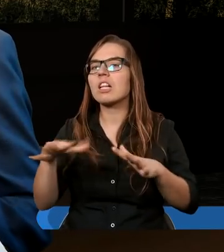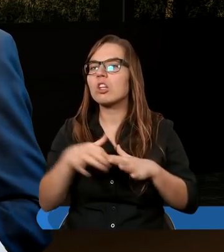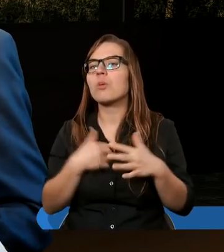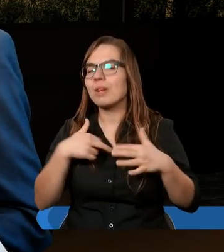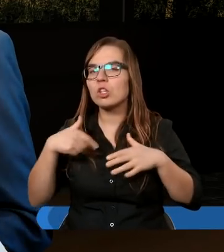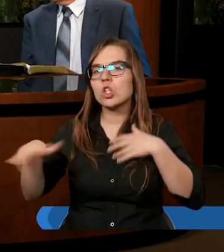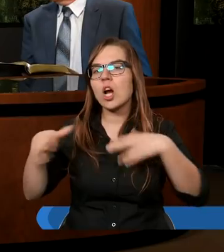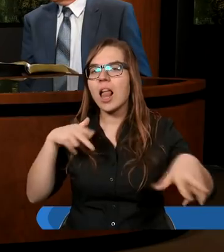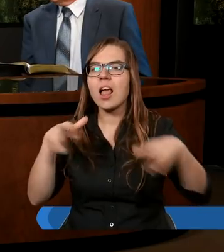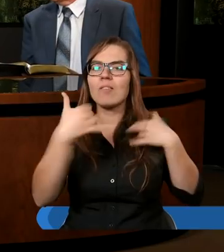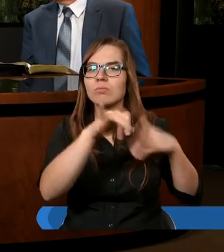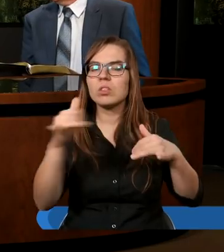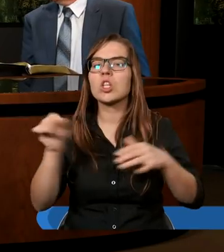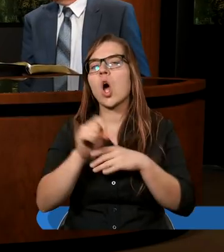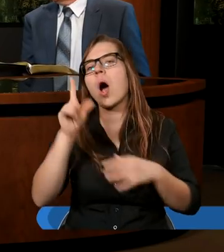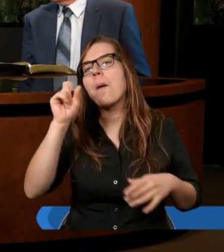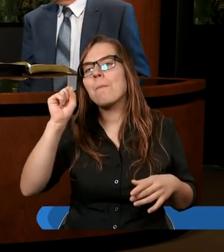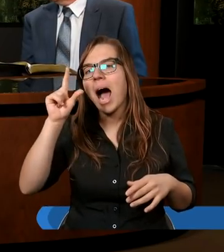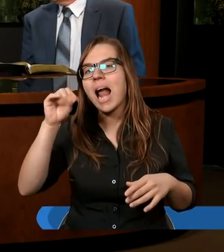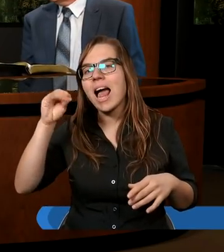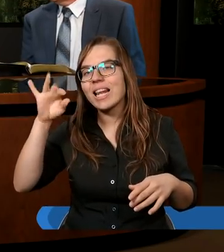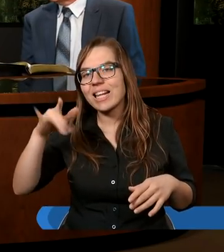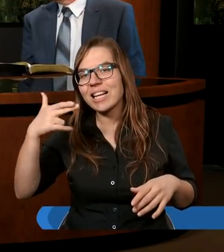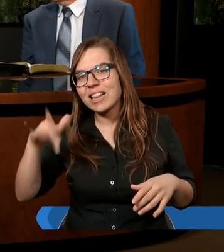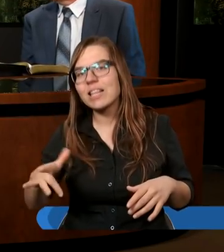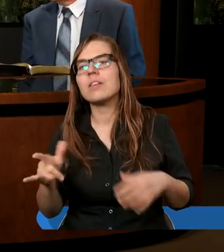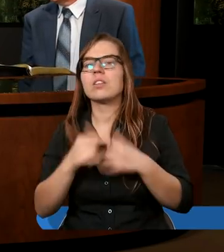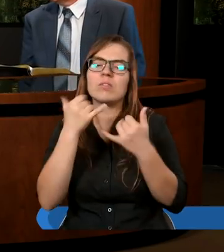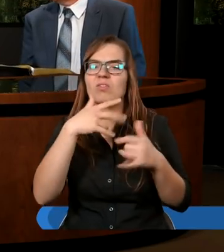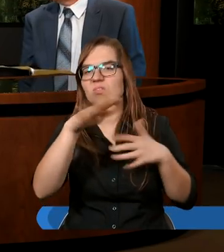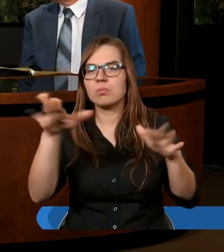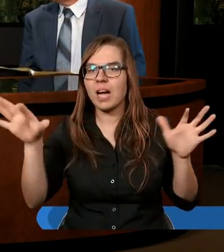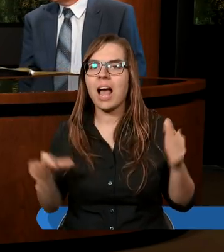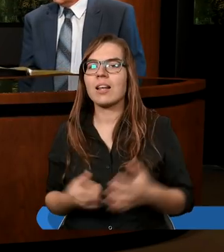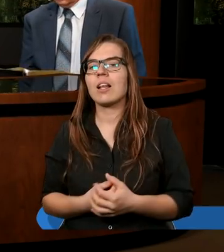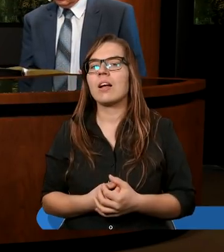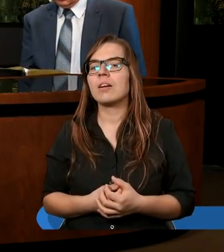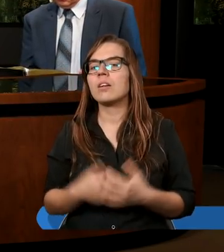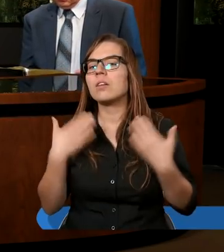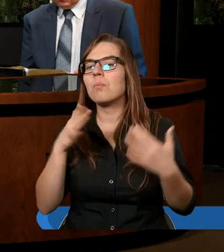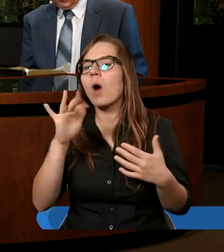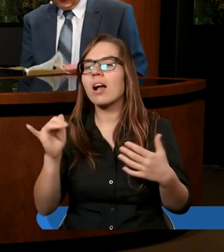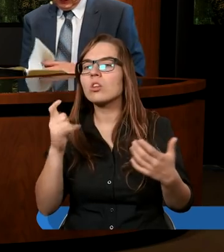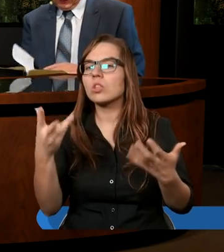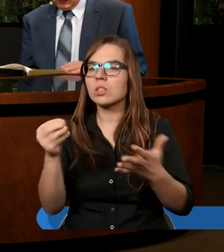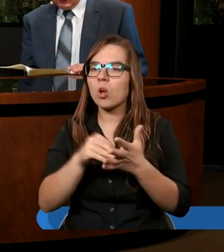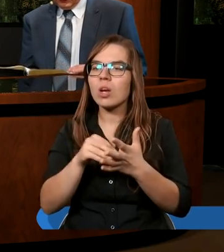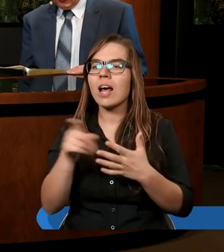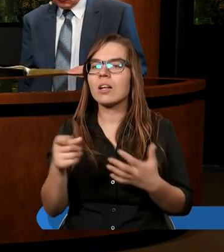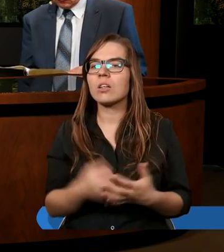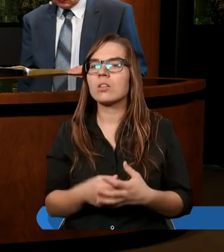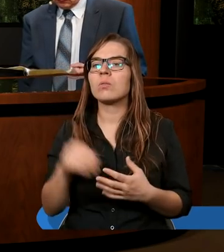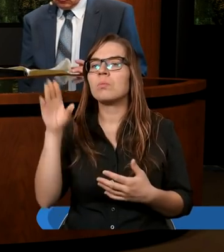szli do Palestyny i aż do krańców ziemi. Dziękuję. Błażej, to chciałeś coś dodać?